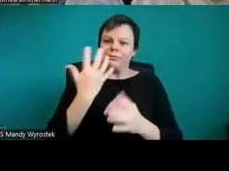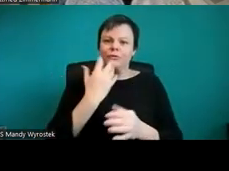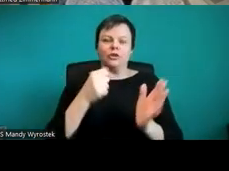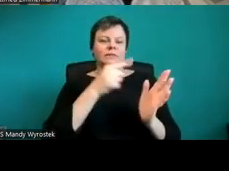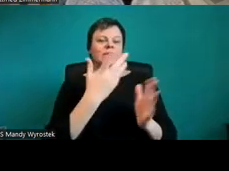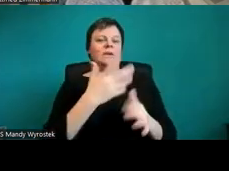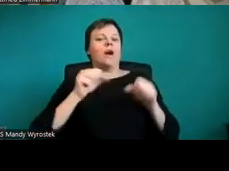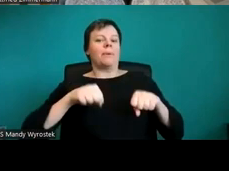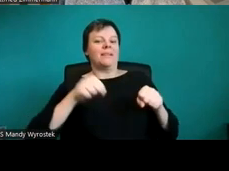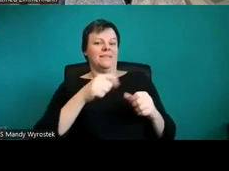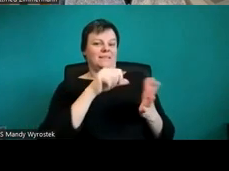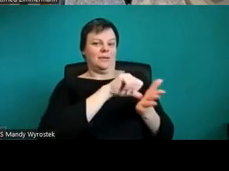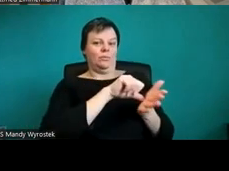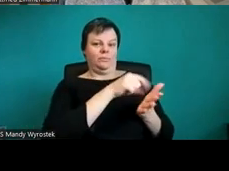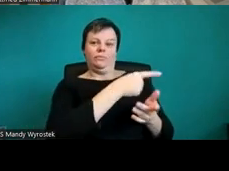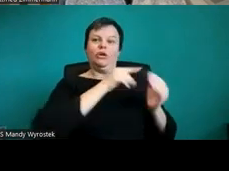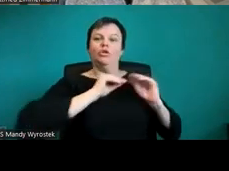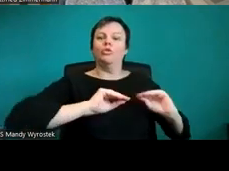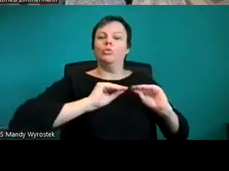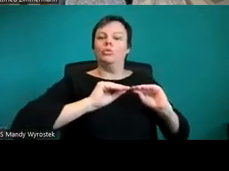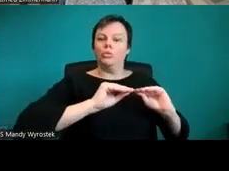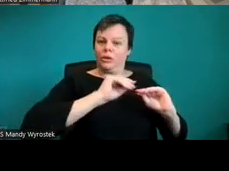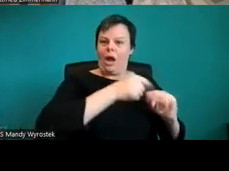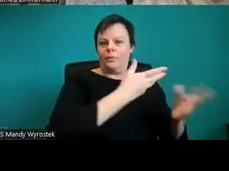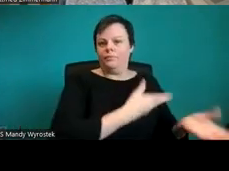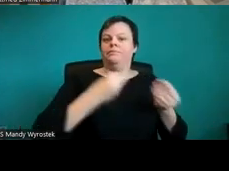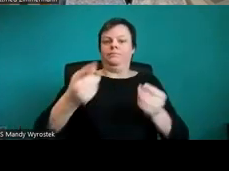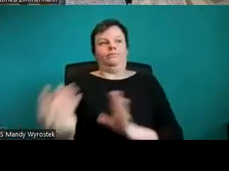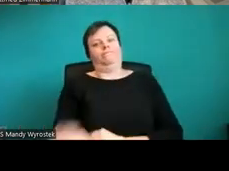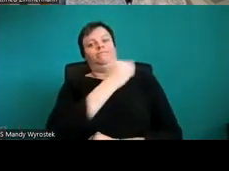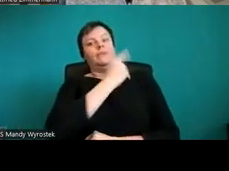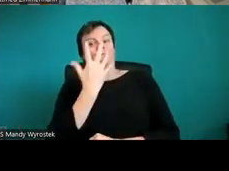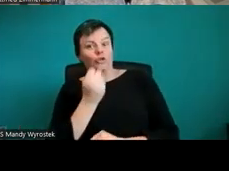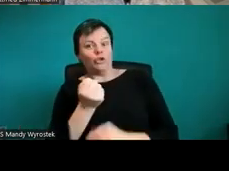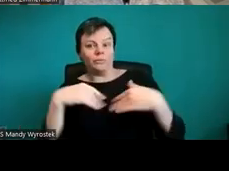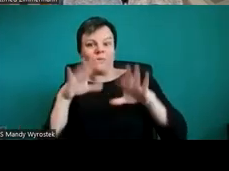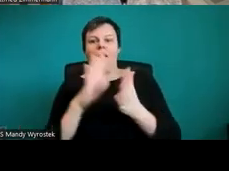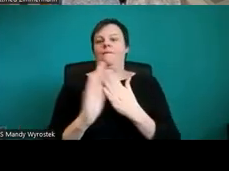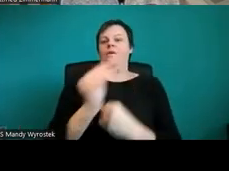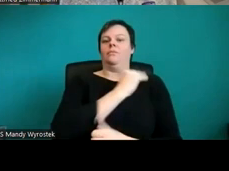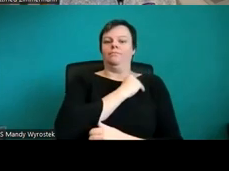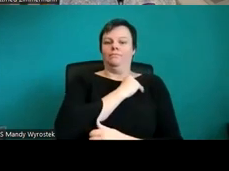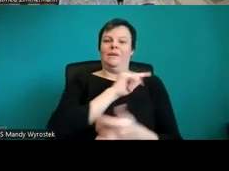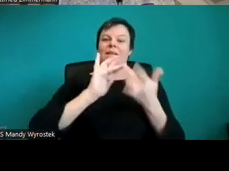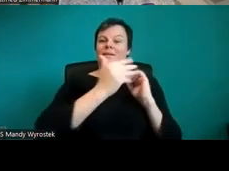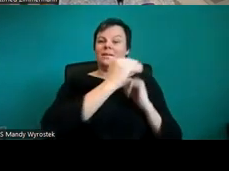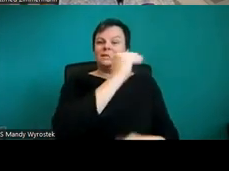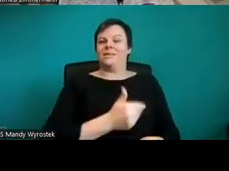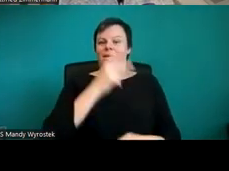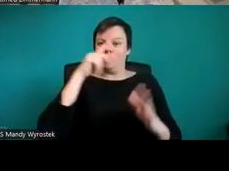Interesse haben. Es gibt diese große Tabelle mit den Vorschriften, den